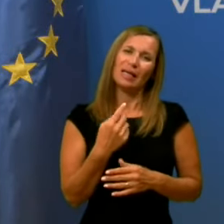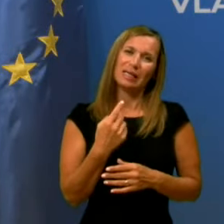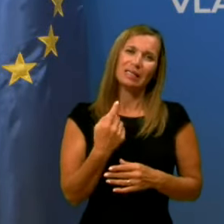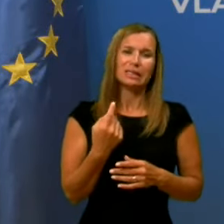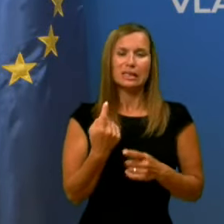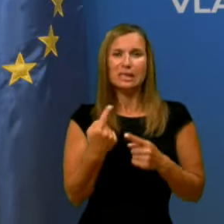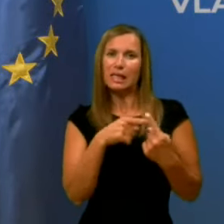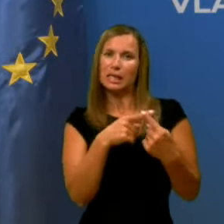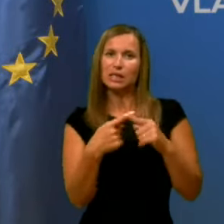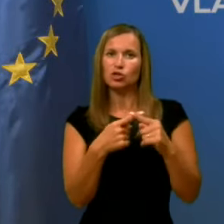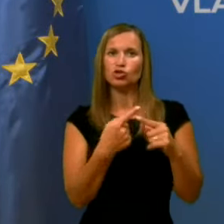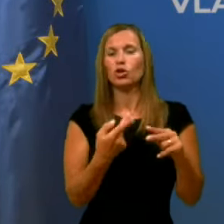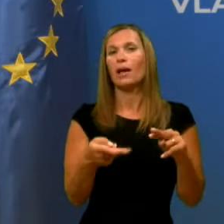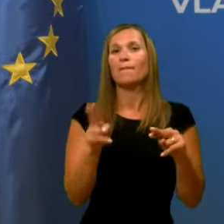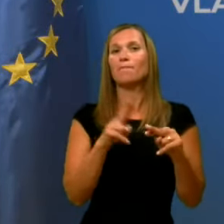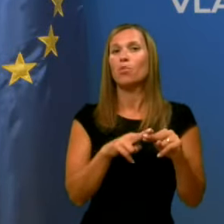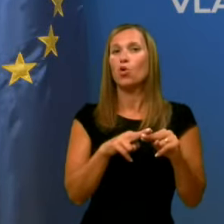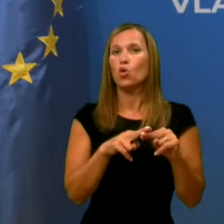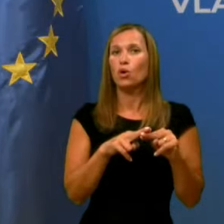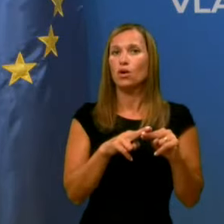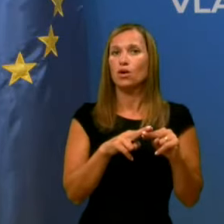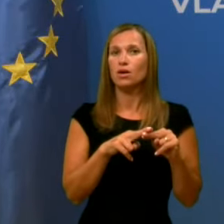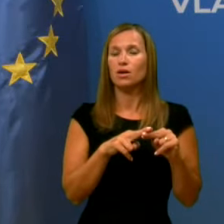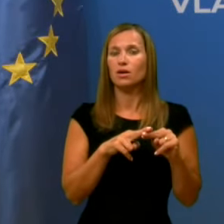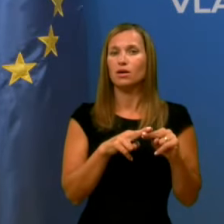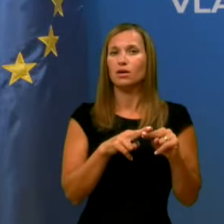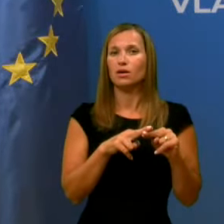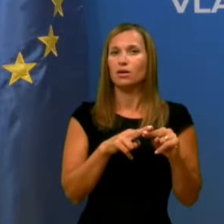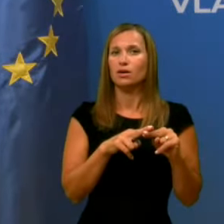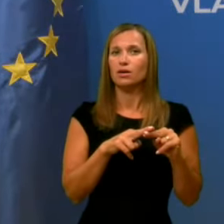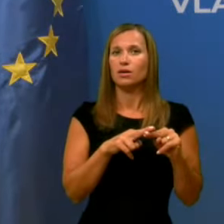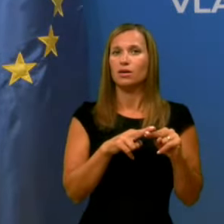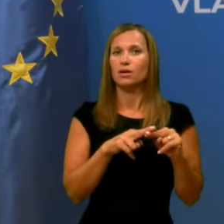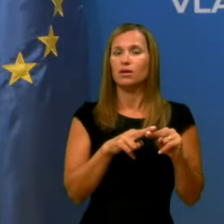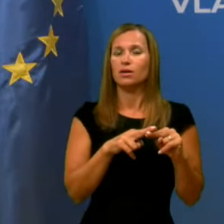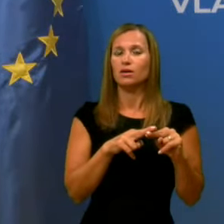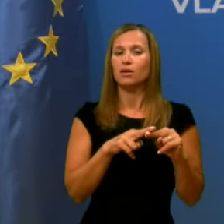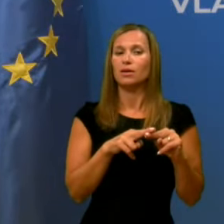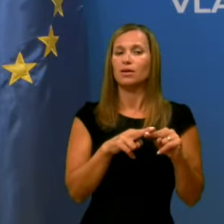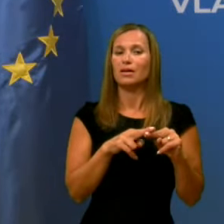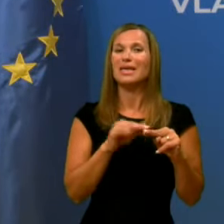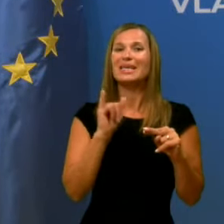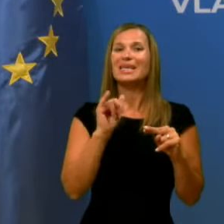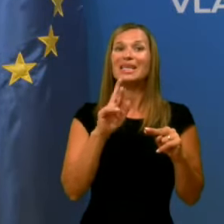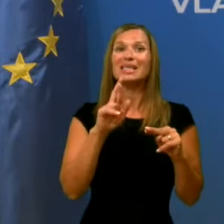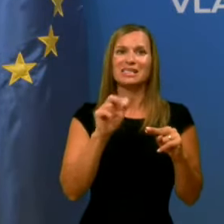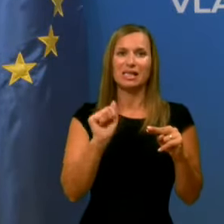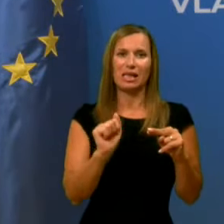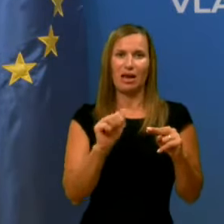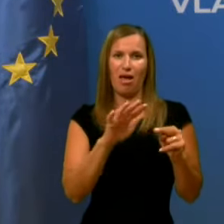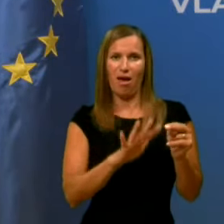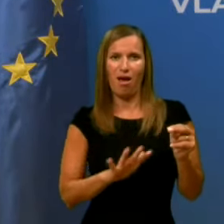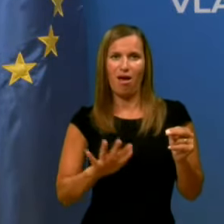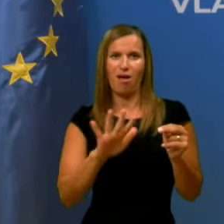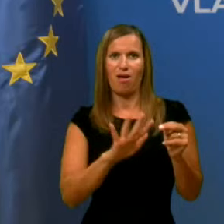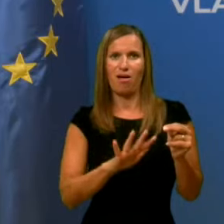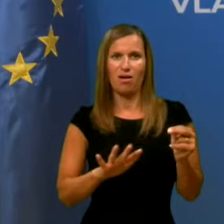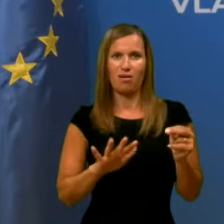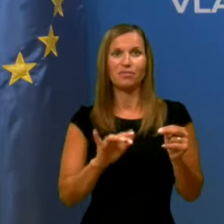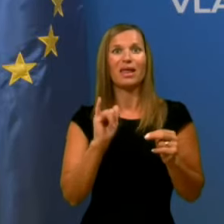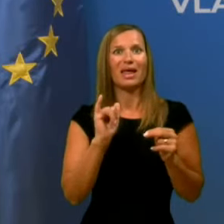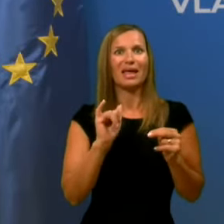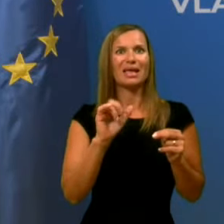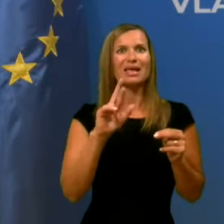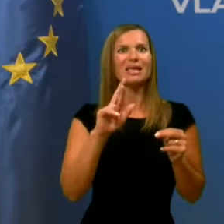predvsem in se približuje, če bi gledali po prejšnjem kriteriju, v rdečem območju, Istra. Istra je bila